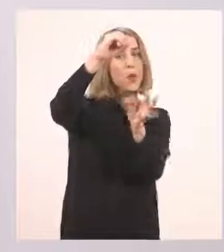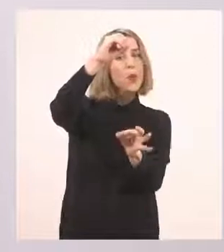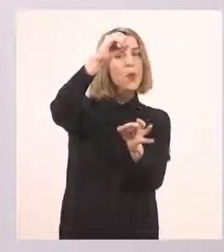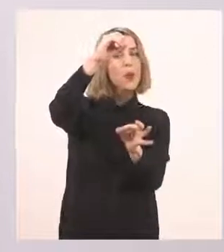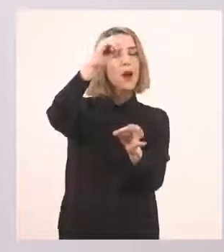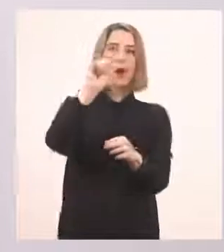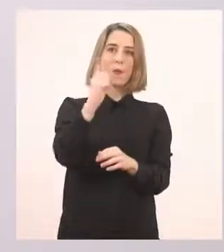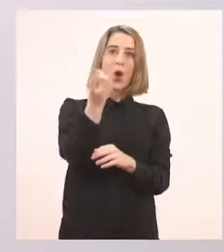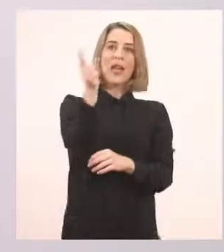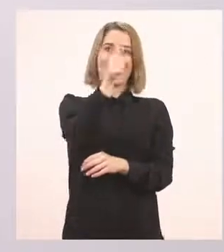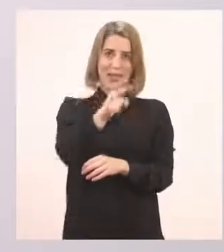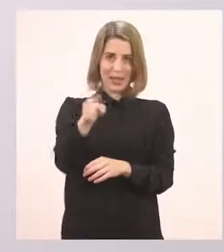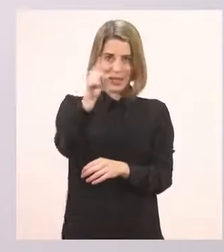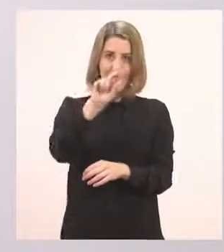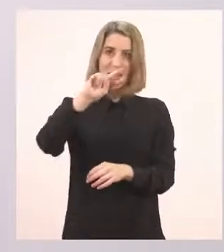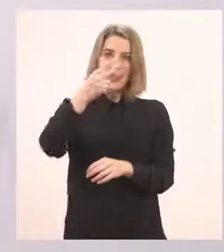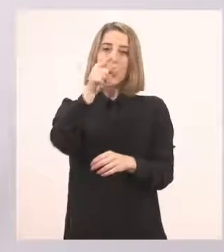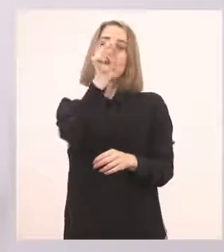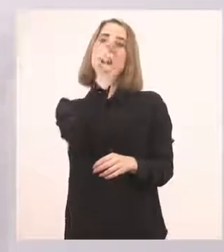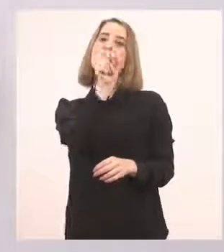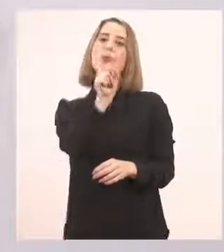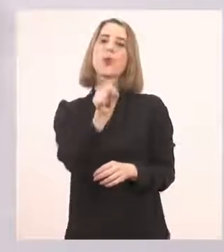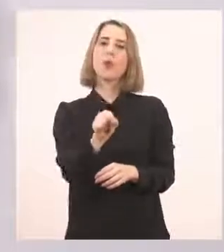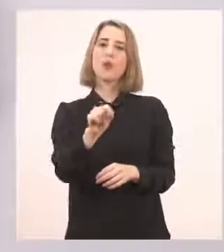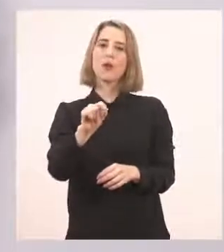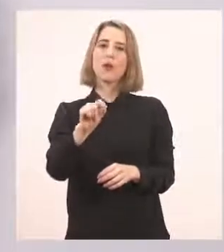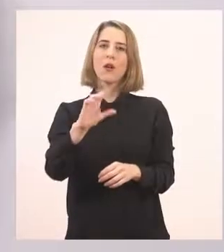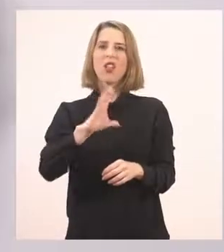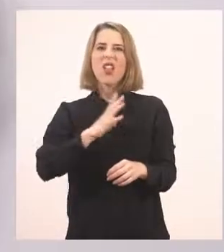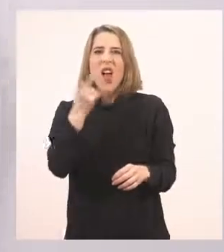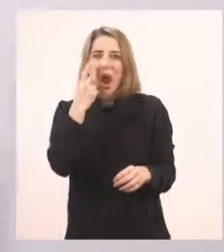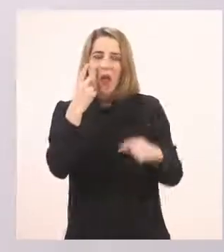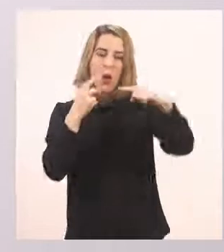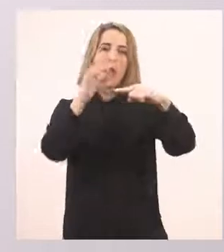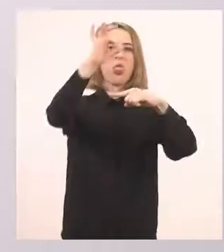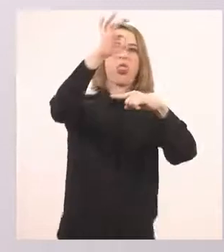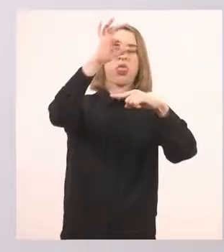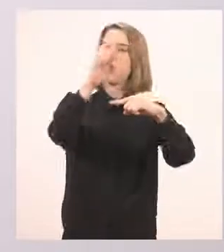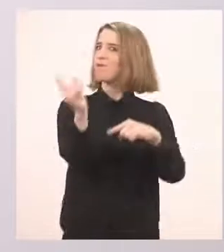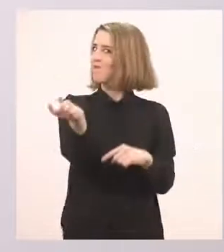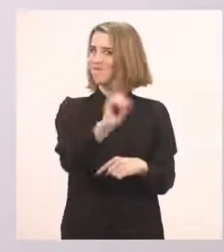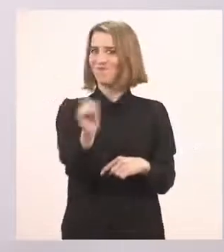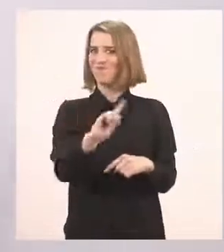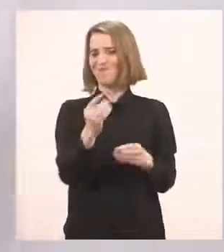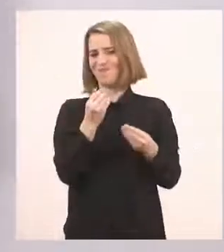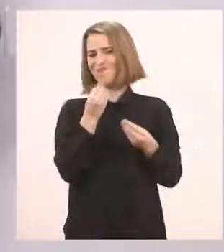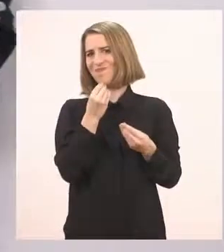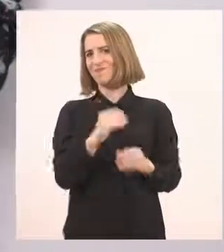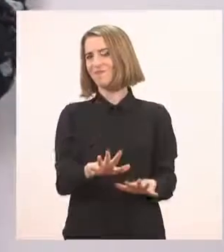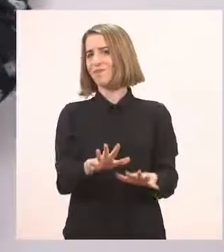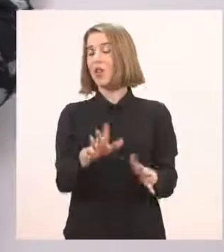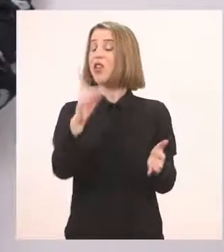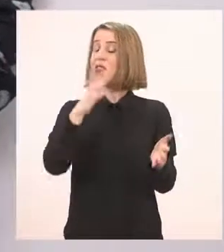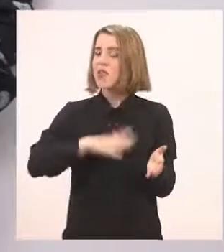και δεύτερη κινήσουλα μια γραμμούλα κάτω. Δεν θέλω να δω κανένα ρ τέτοιο, δεν είναι ωραίο. Θέλω να